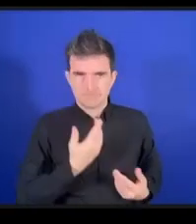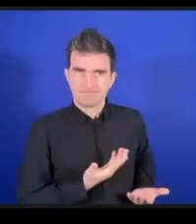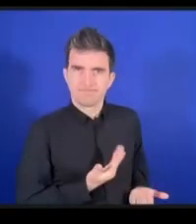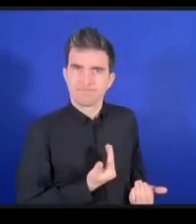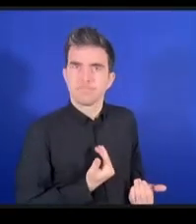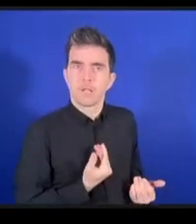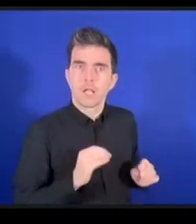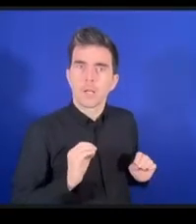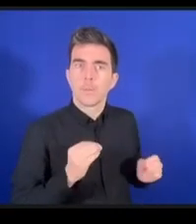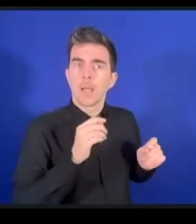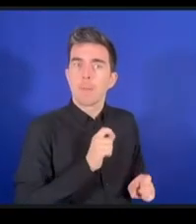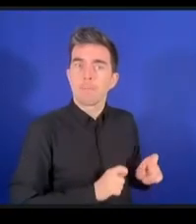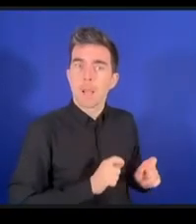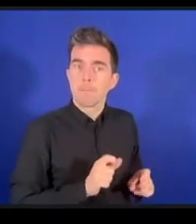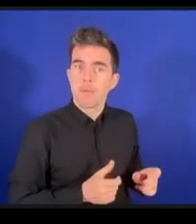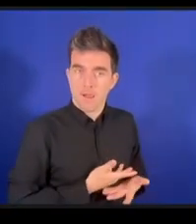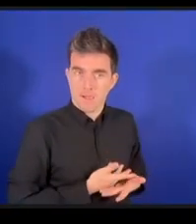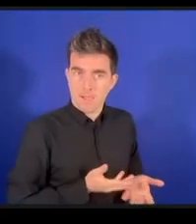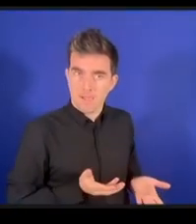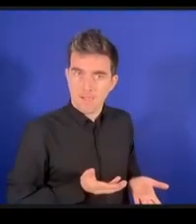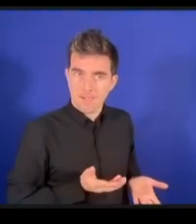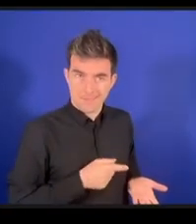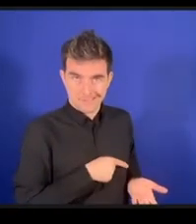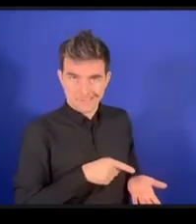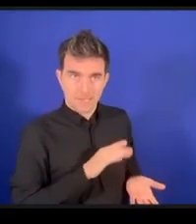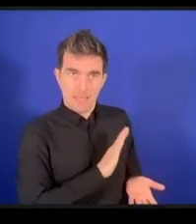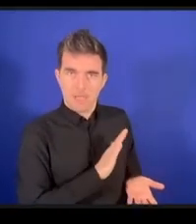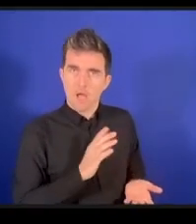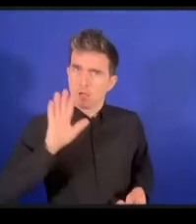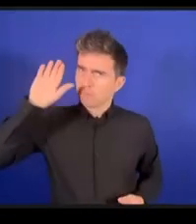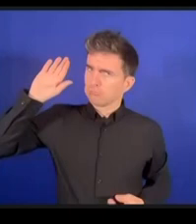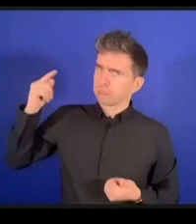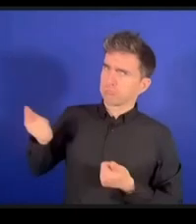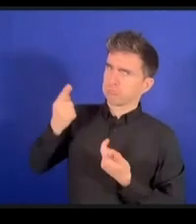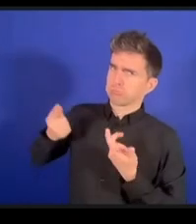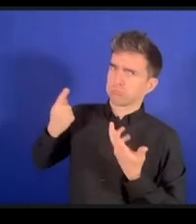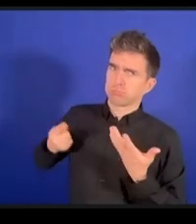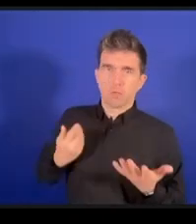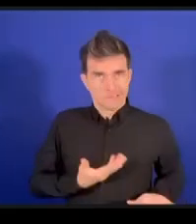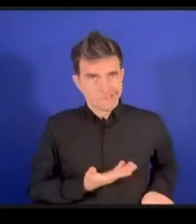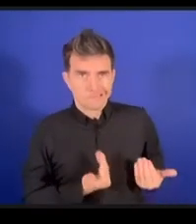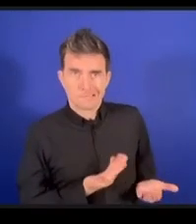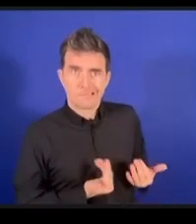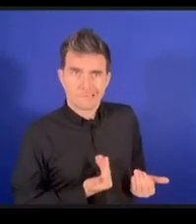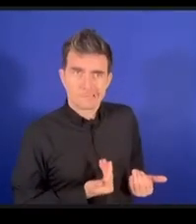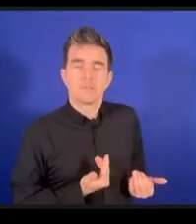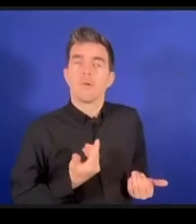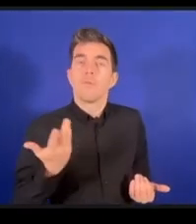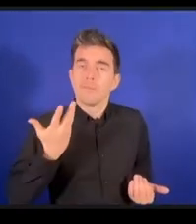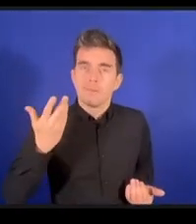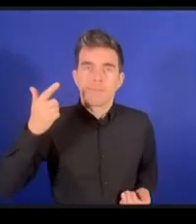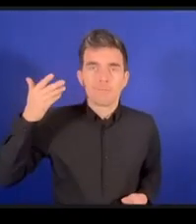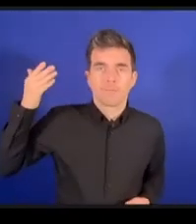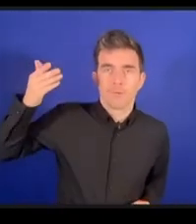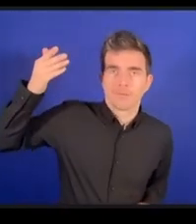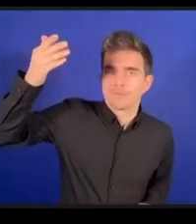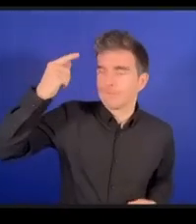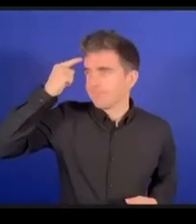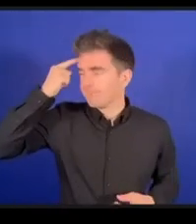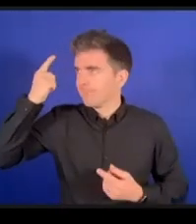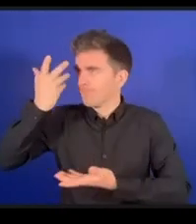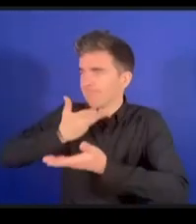ットの未来を考えたときに将来的な形成を考えたときに青年が大事です